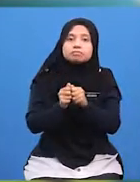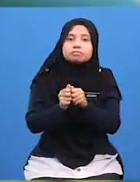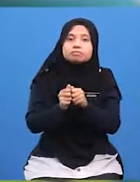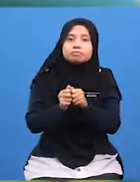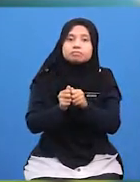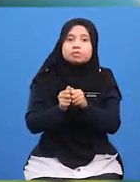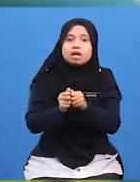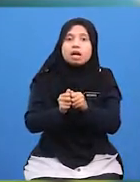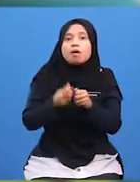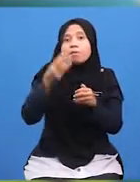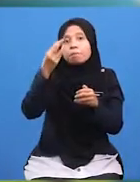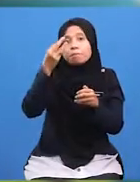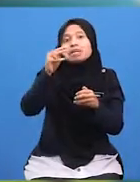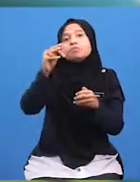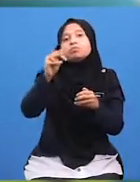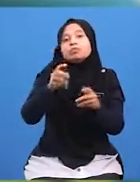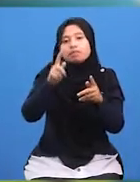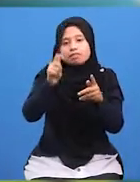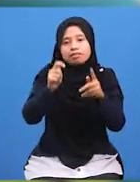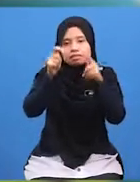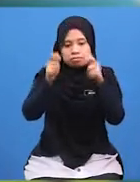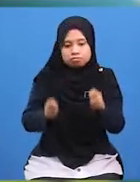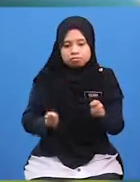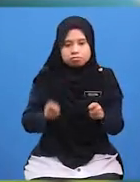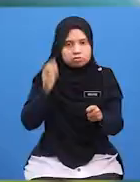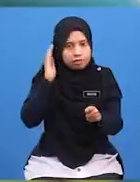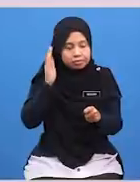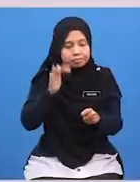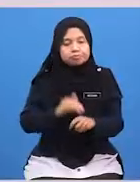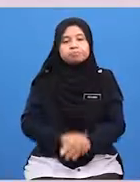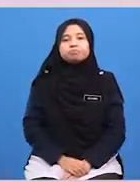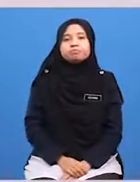memuliakan tetamu Dengarkan ya